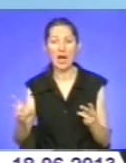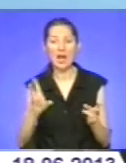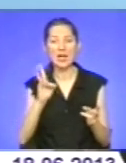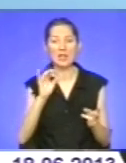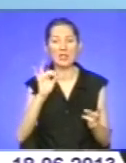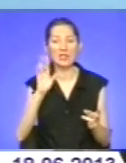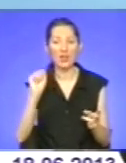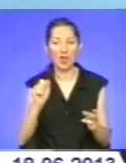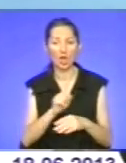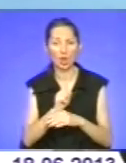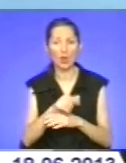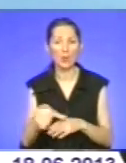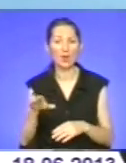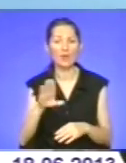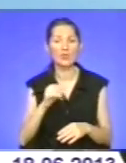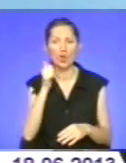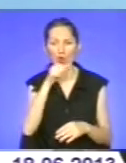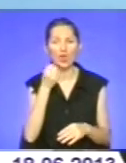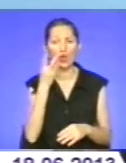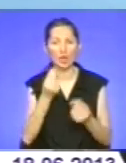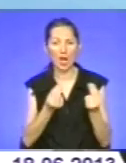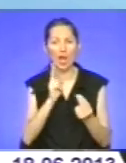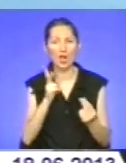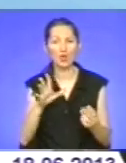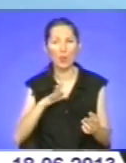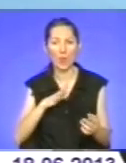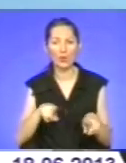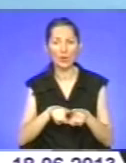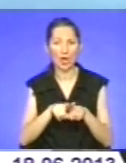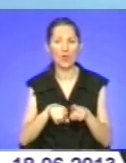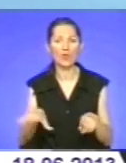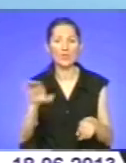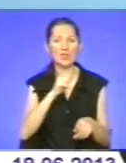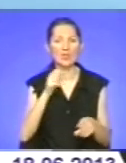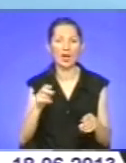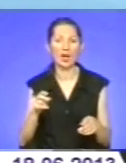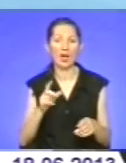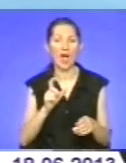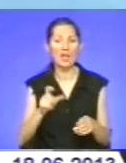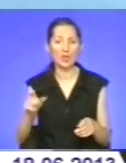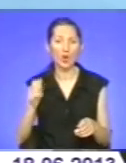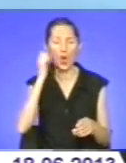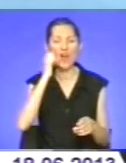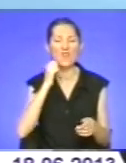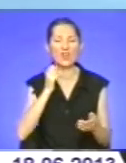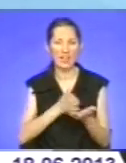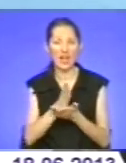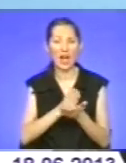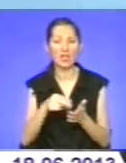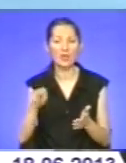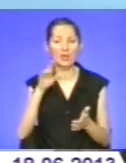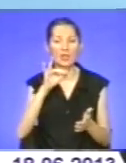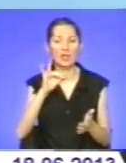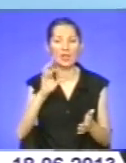грали, хто це був, і таким же самим матчем всіх зірок ветеранів «Динамо Києва». Ми отримали підтвердження, що тут